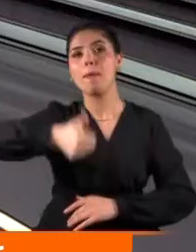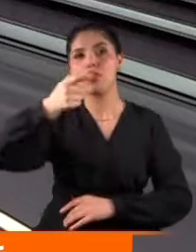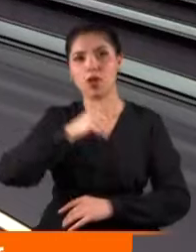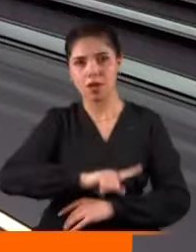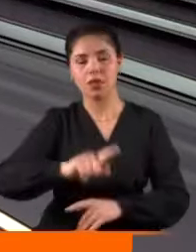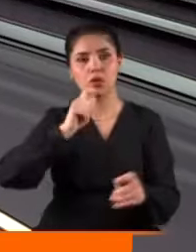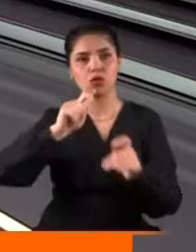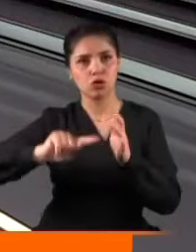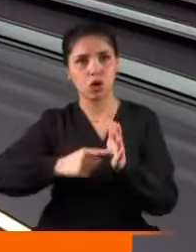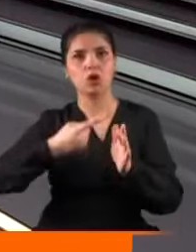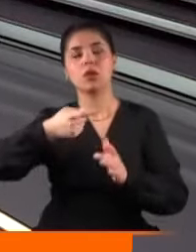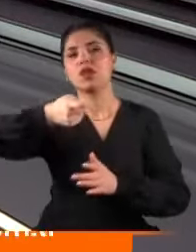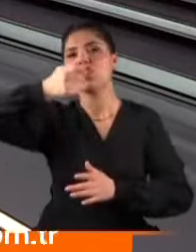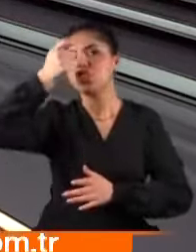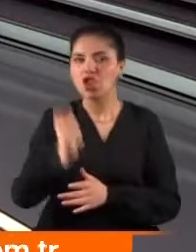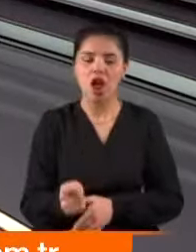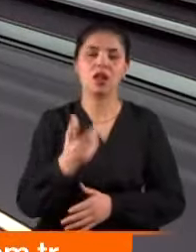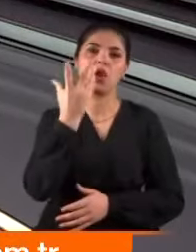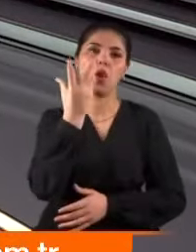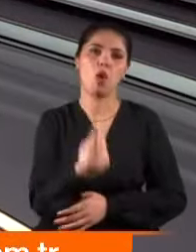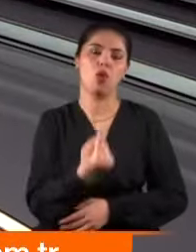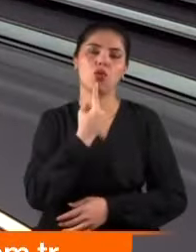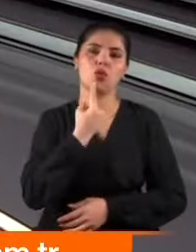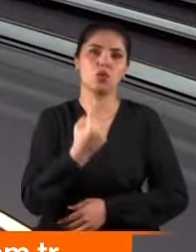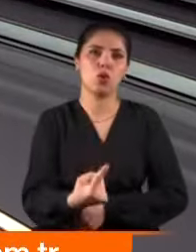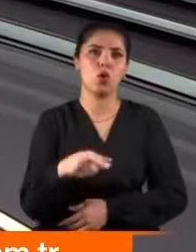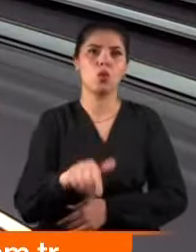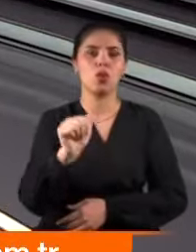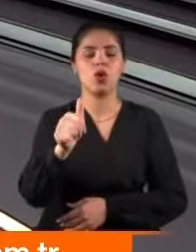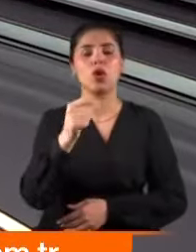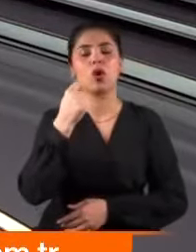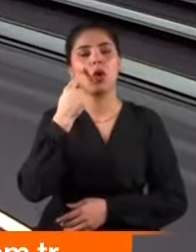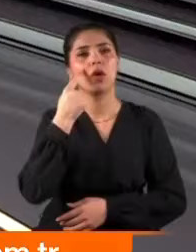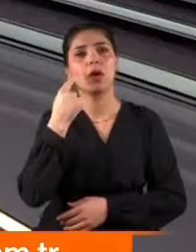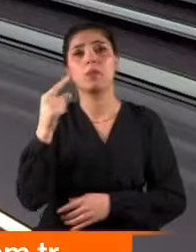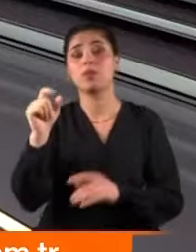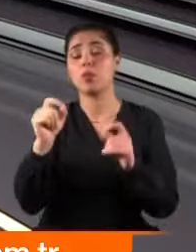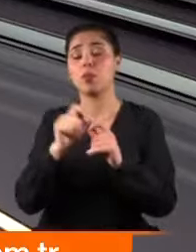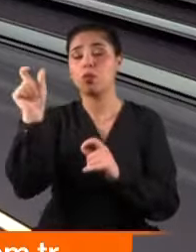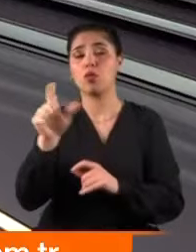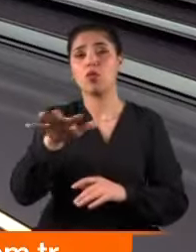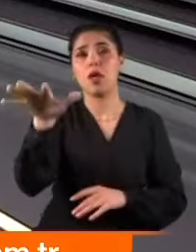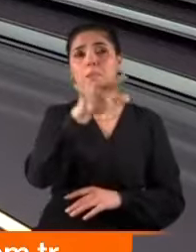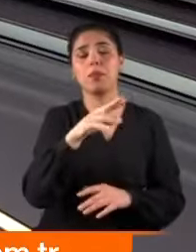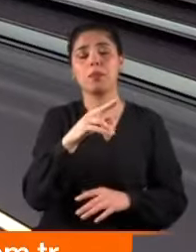taahhütnameyi imzalama şartı getirdiklerini açıkladı. Bu gelişme üzerine gözler CHP'li Burcu Köksal'a çevrildi tabii.